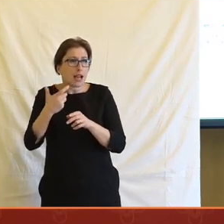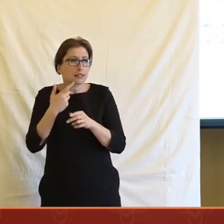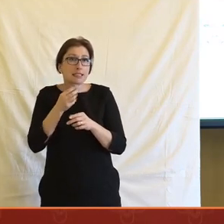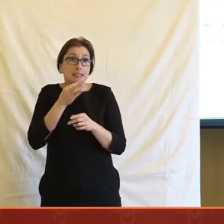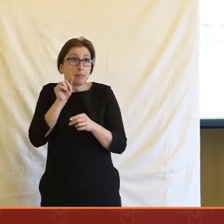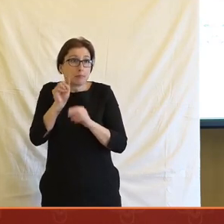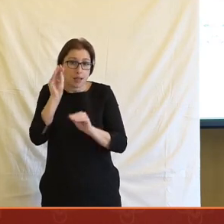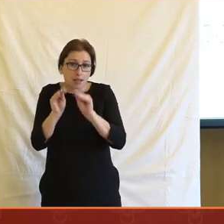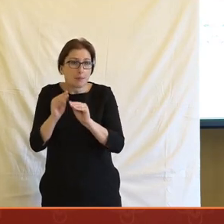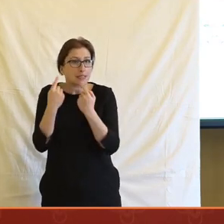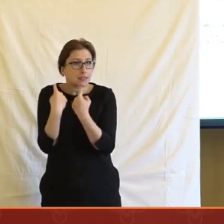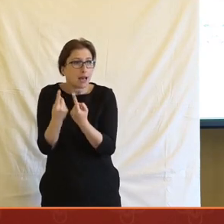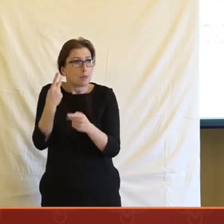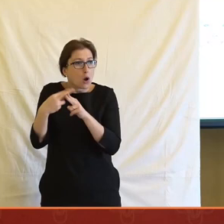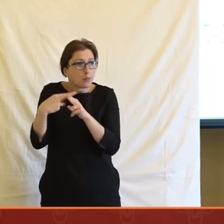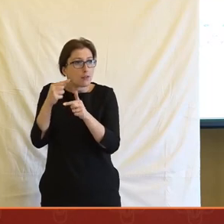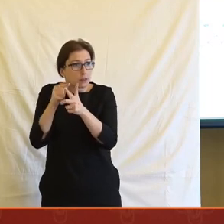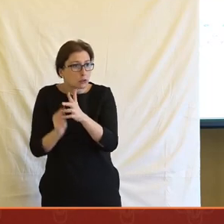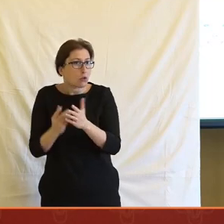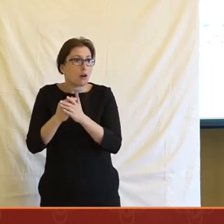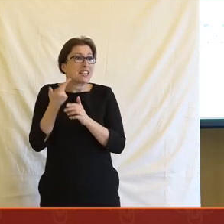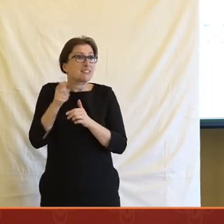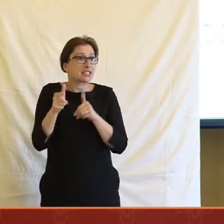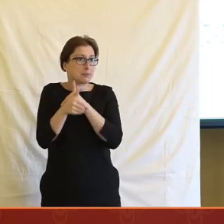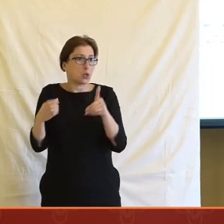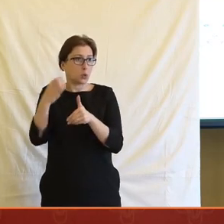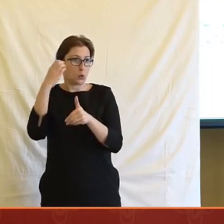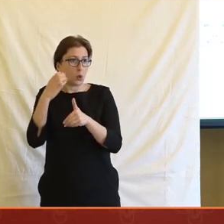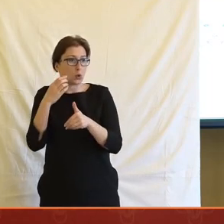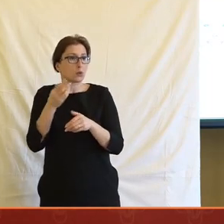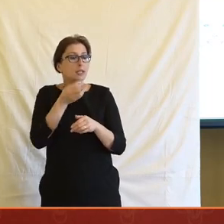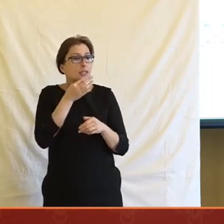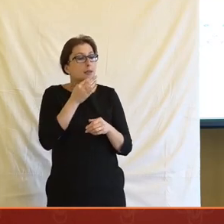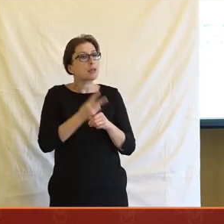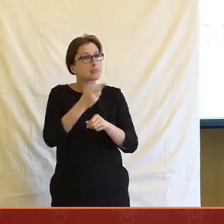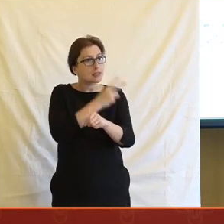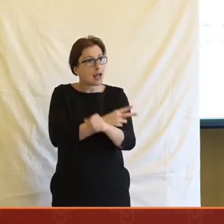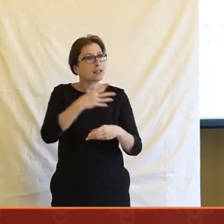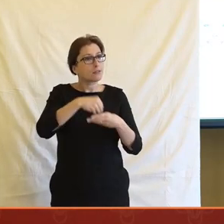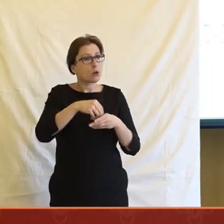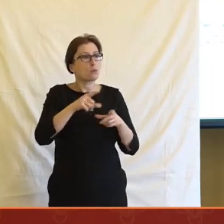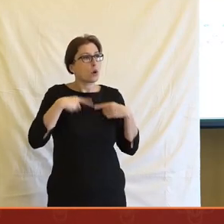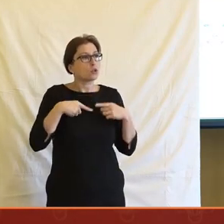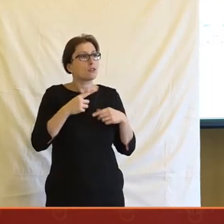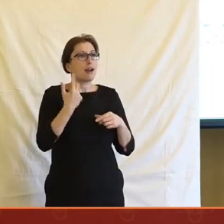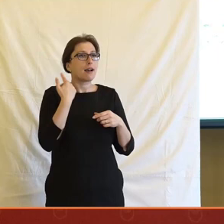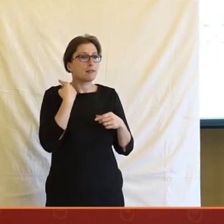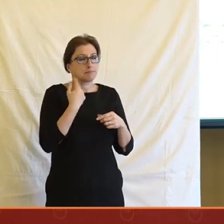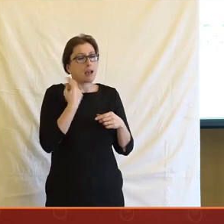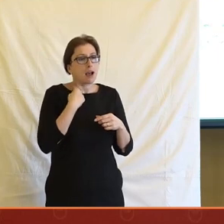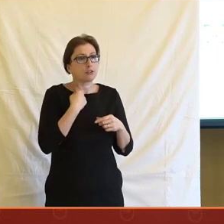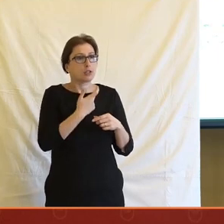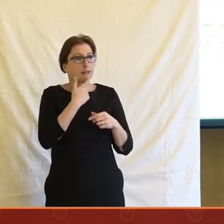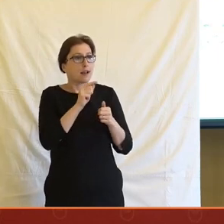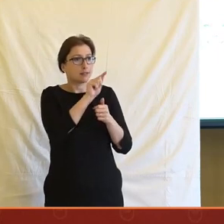milionů korun, to znamená, že to nikdo neudělá. A země mluvící většími jazyky a jejich novináři, ale nejenom novináři, ale